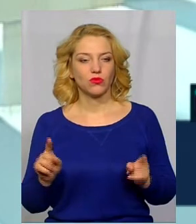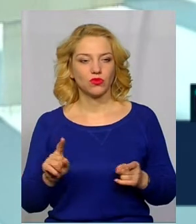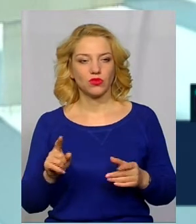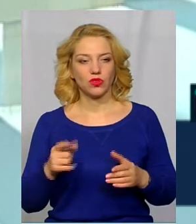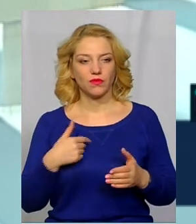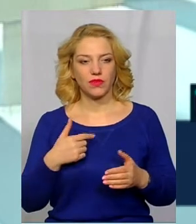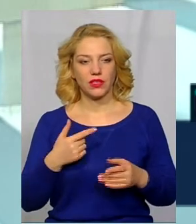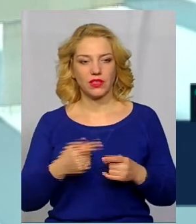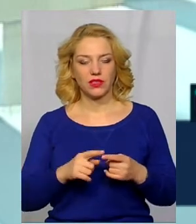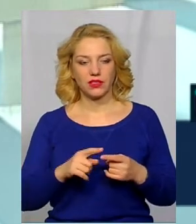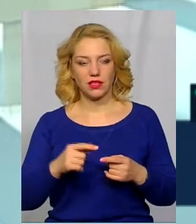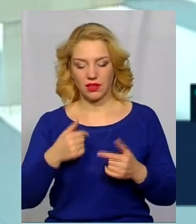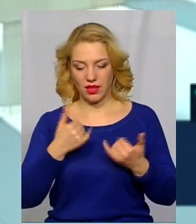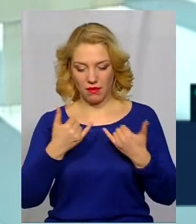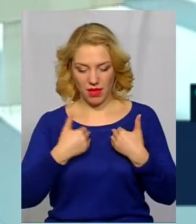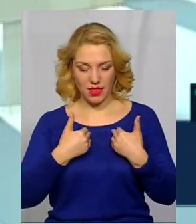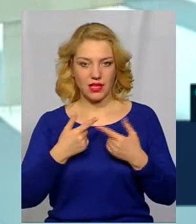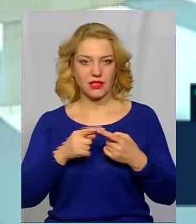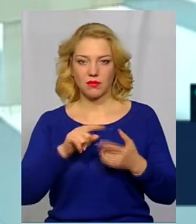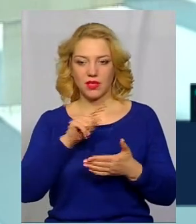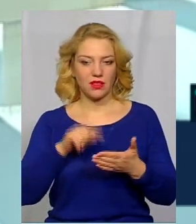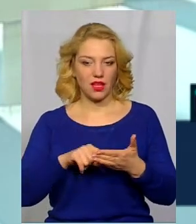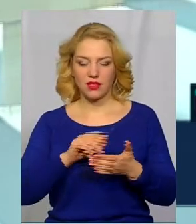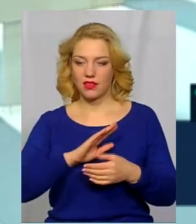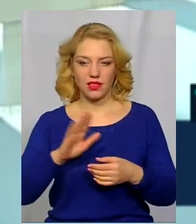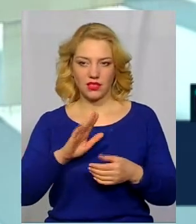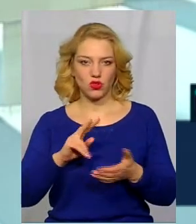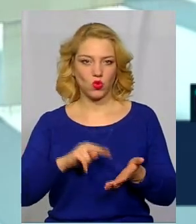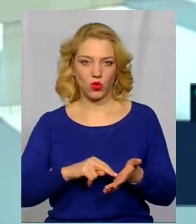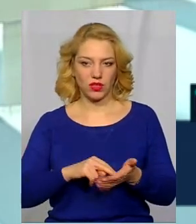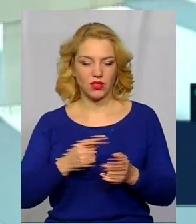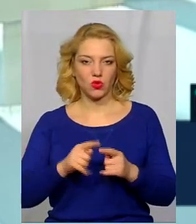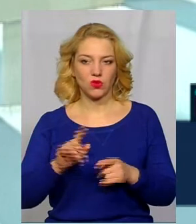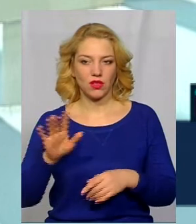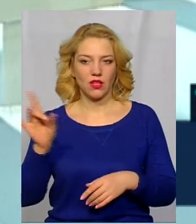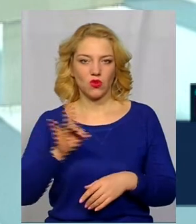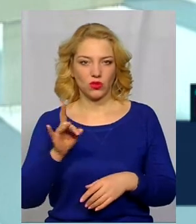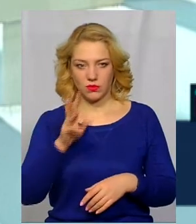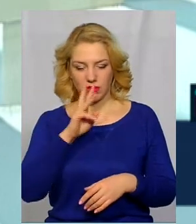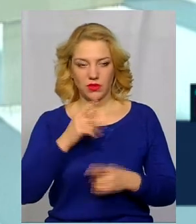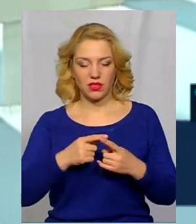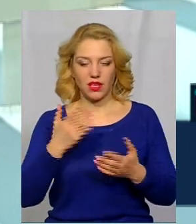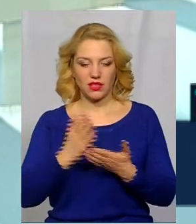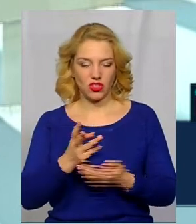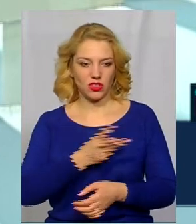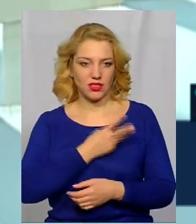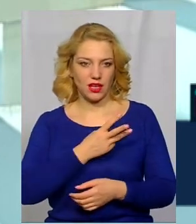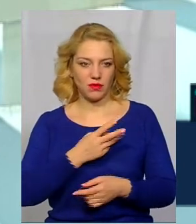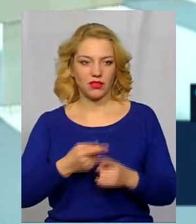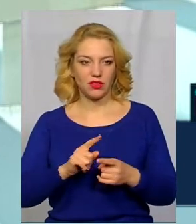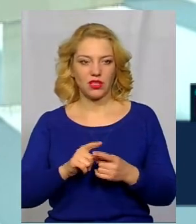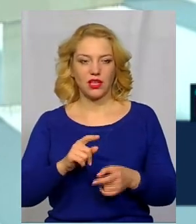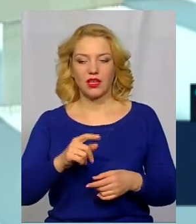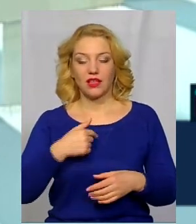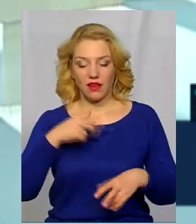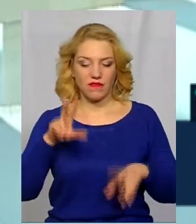наприклад, для мене це питання взагалі не стоїть. І тут питання не в розмірі заробітної плати. Є певна інша мотивація. Чи достатня заробітна плата в держслужбовців?